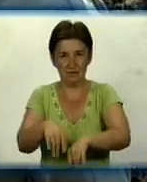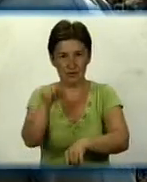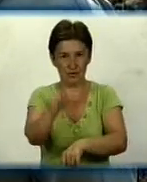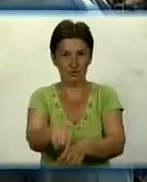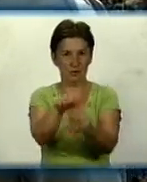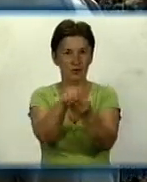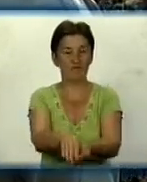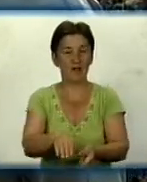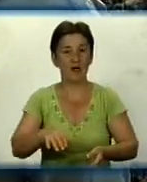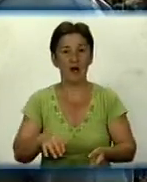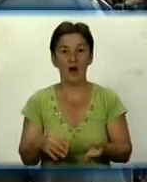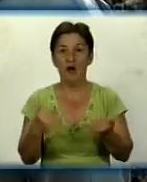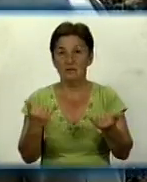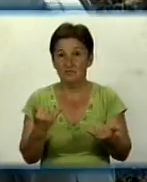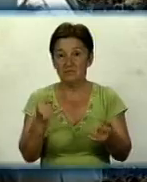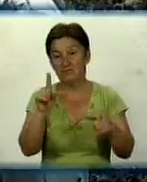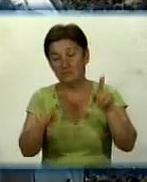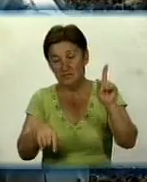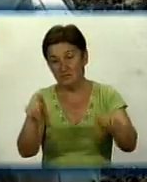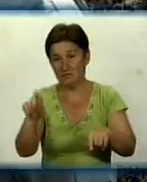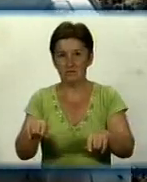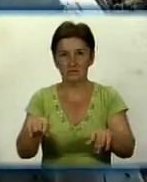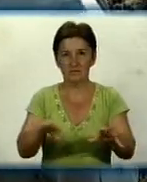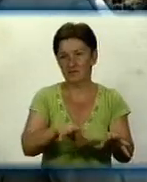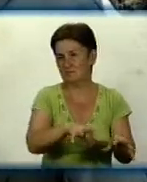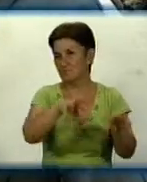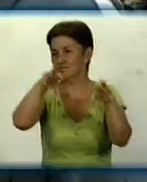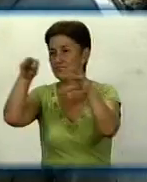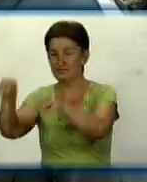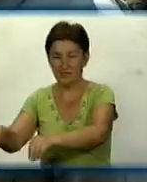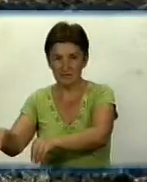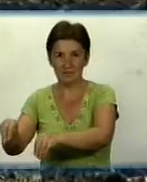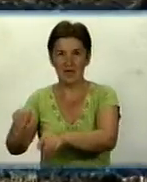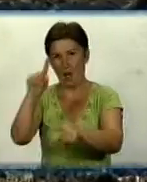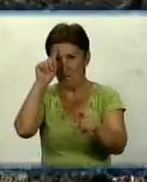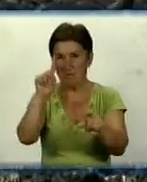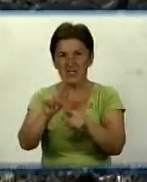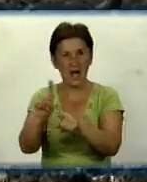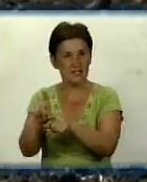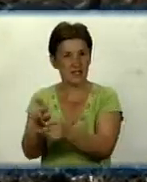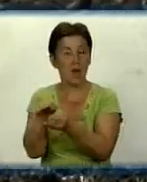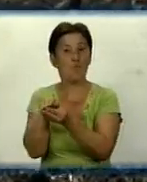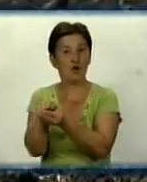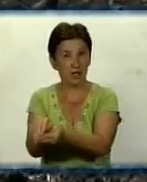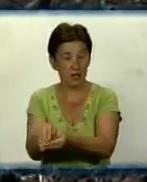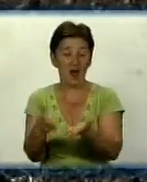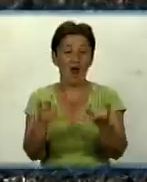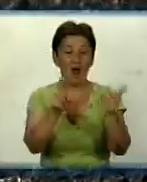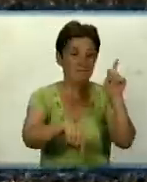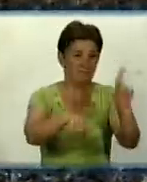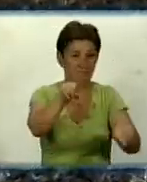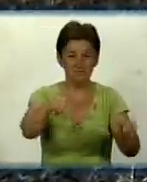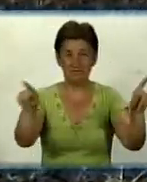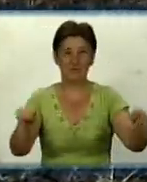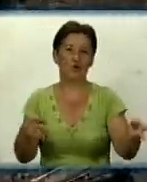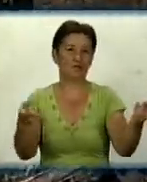полі. З часом декогось принесли в братські могили, а більшість залишилася. Пошукові роботи тут тривають впродовж світлового